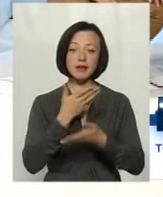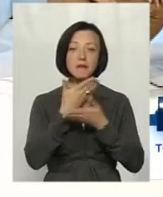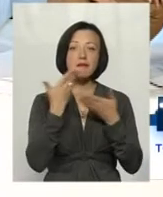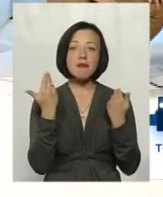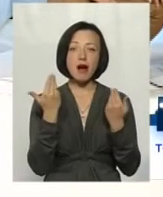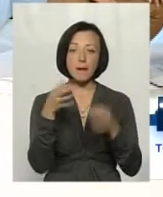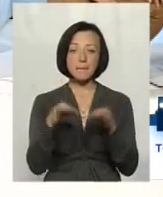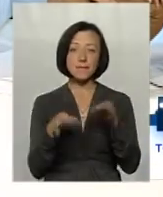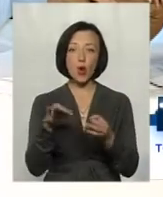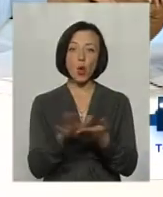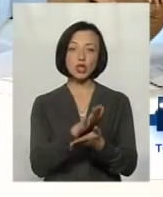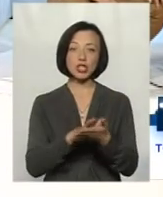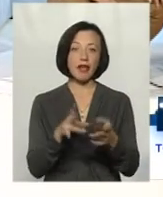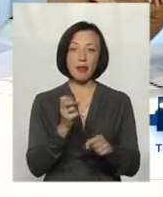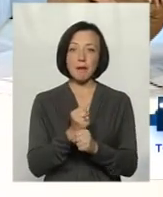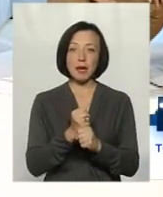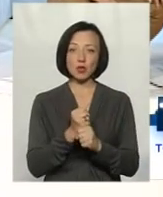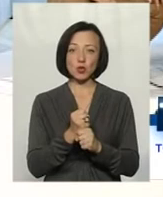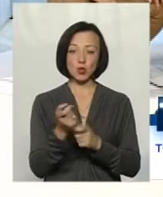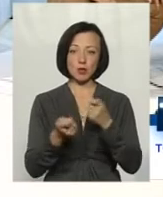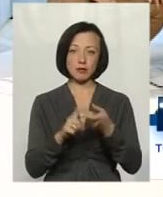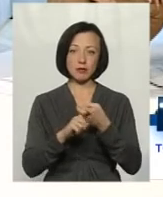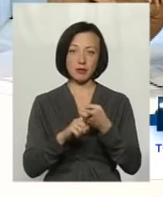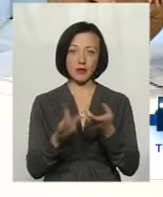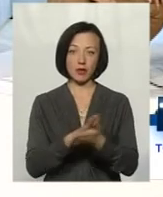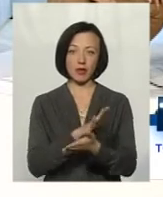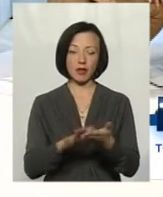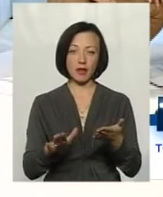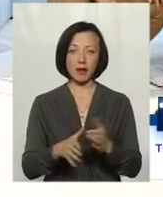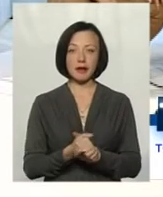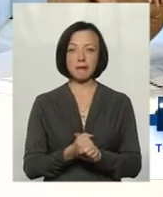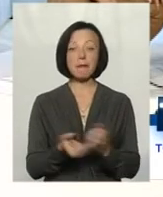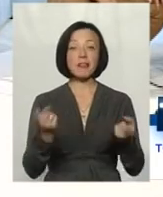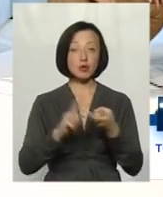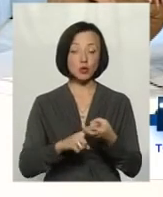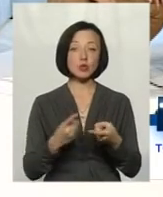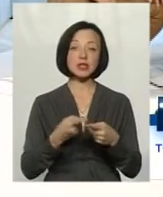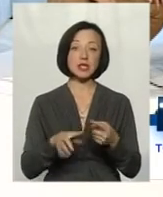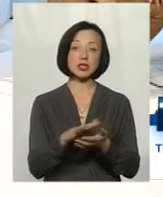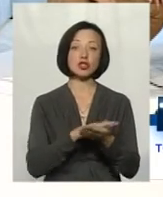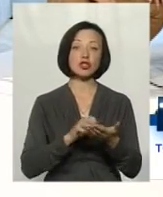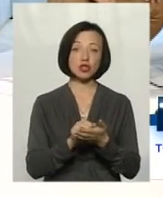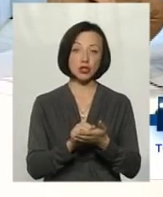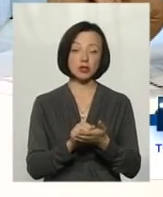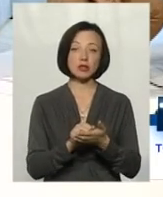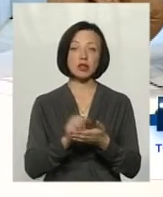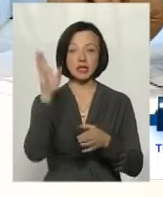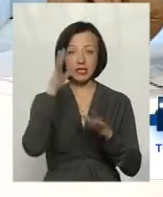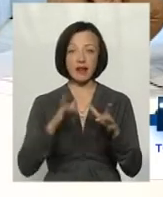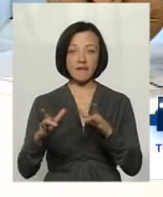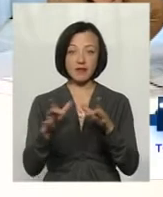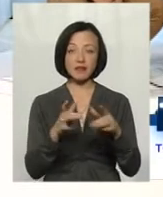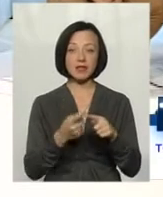білижньої очистки, не працюють в мікроорганізмі. В зв'язку з знищенням ставків, це